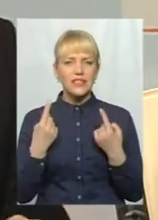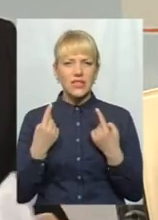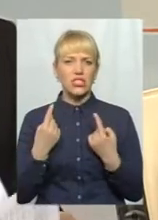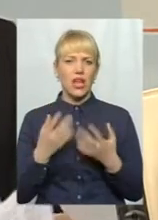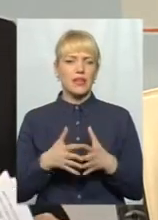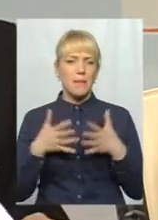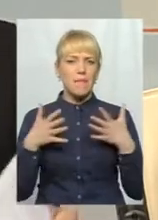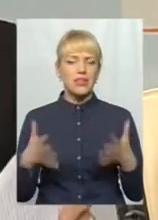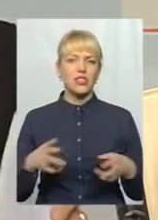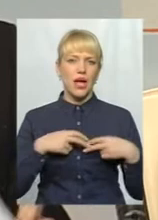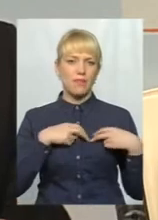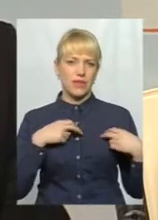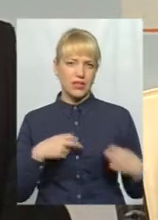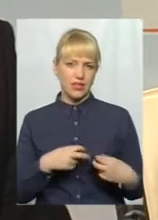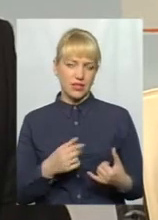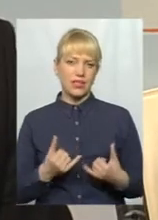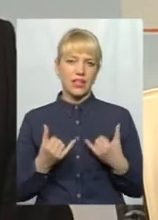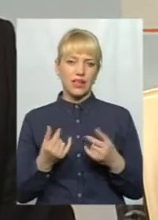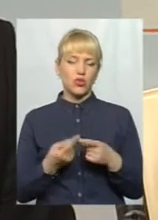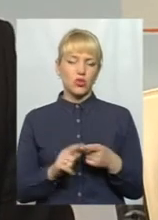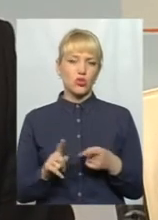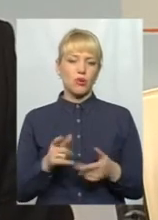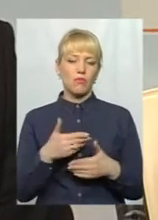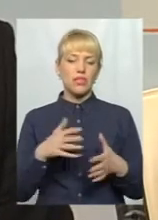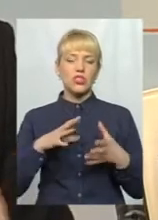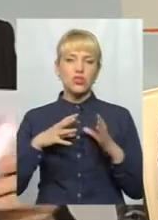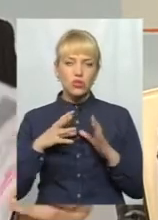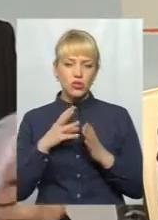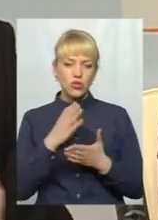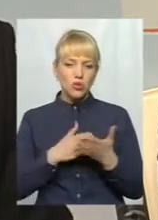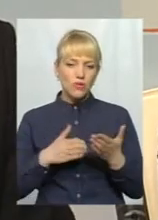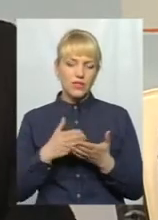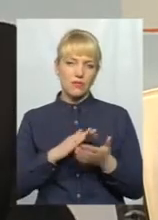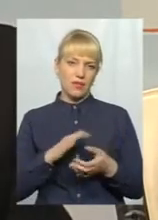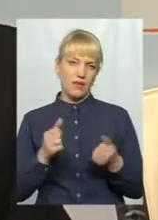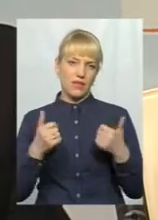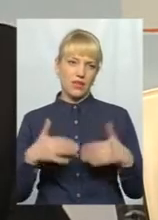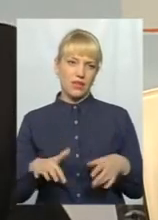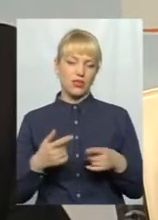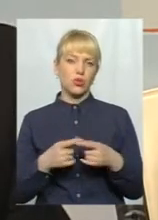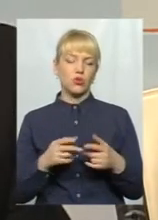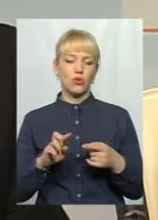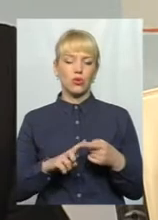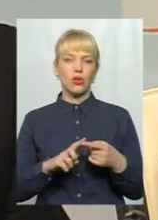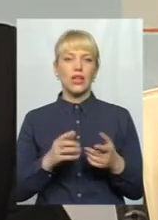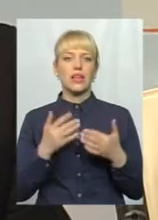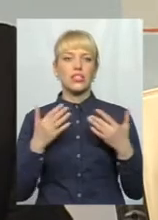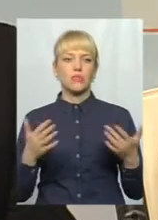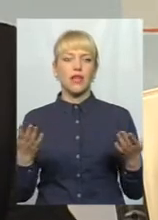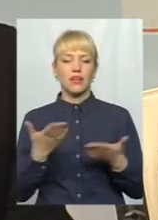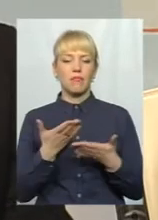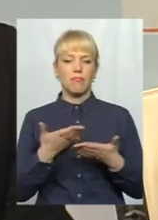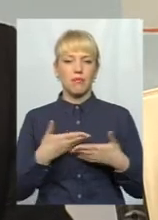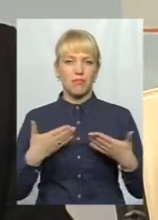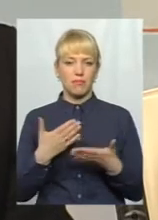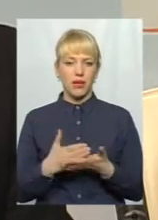масштабні ризики, для того, щоб ми зовсім не втратили того біорізноманіття, яке ми на сьогодні маємо. Справа в